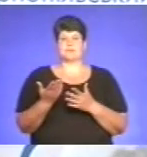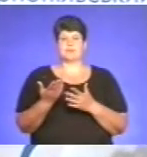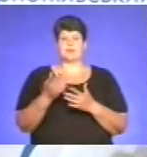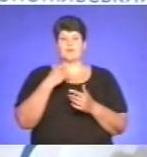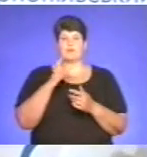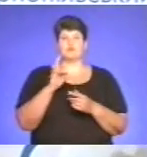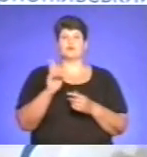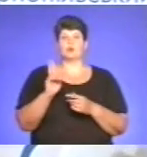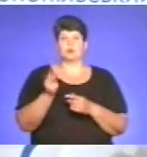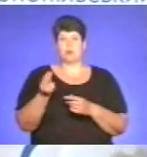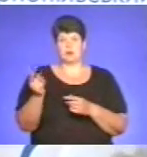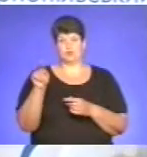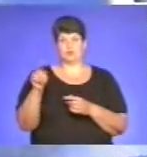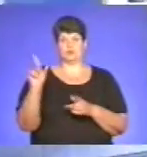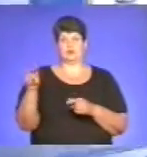хто платить до кого, того і.